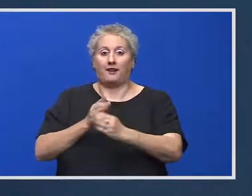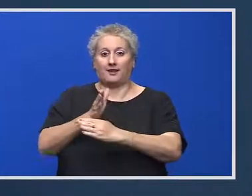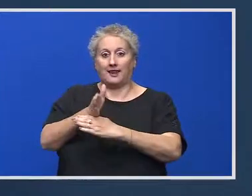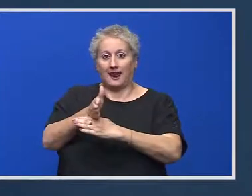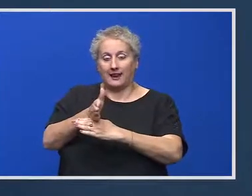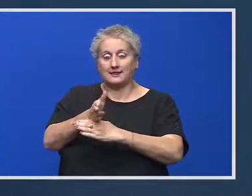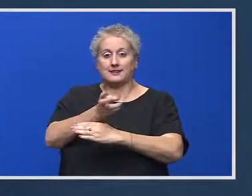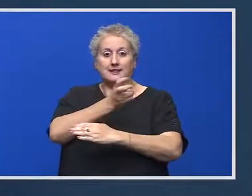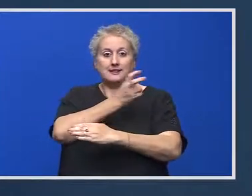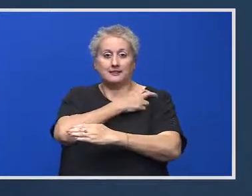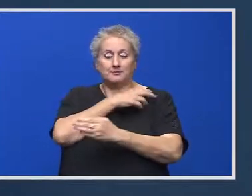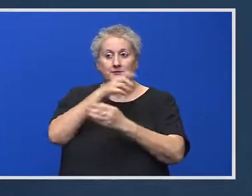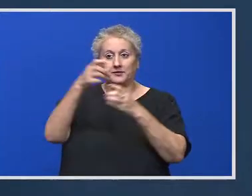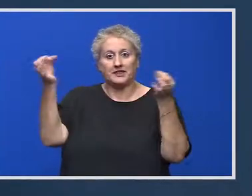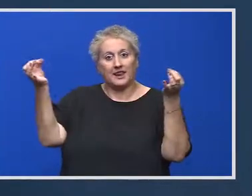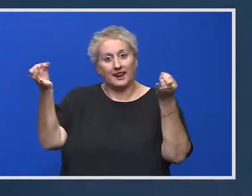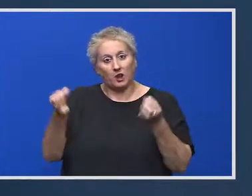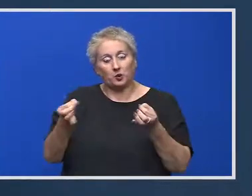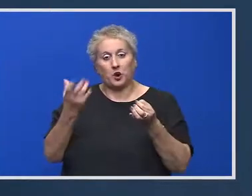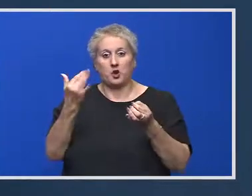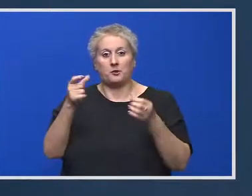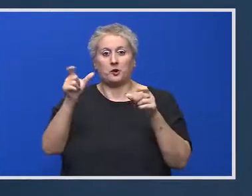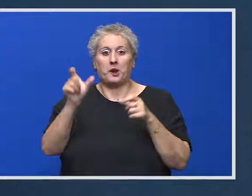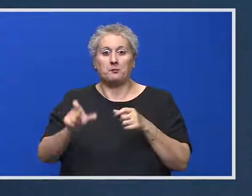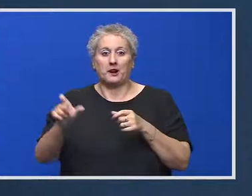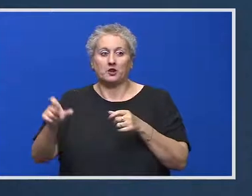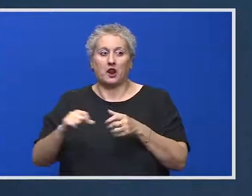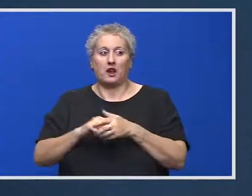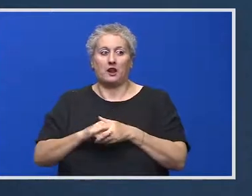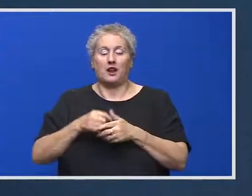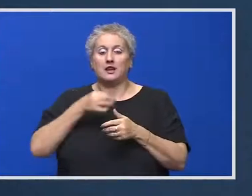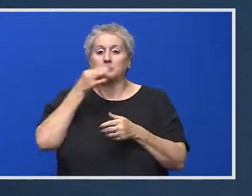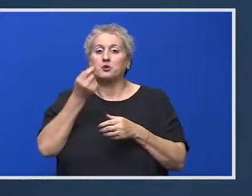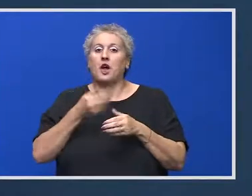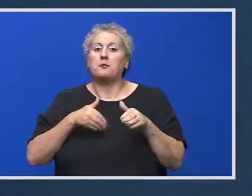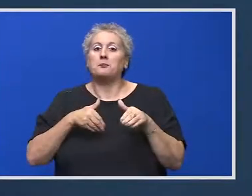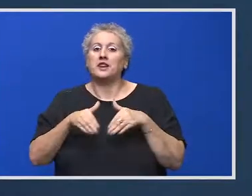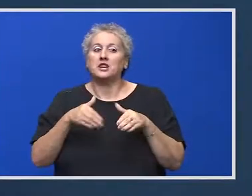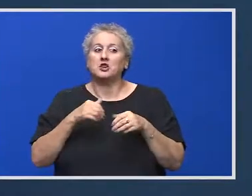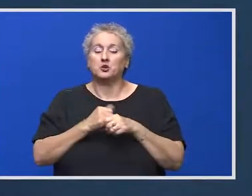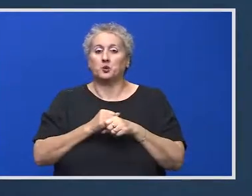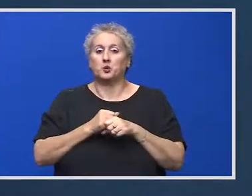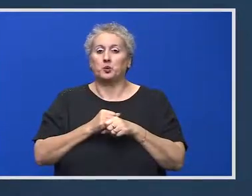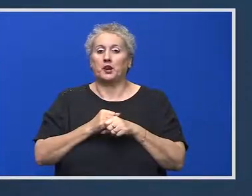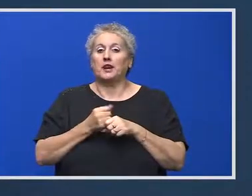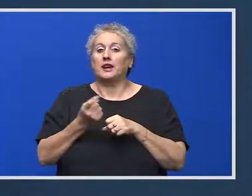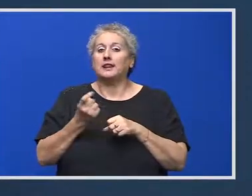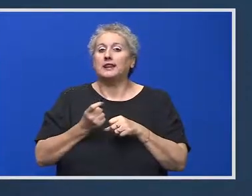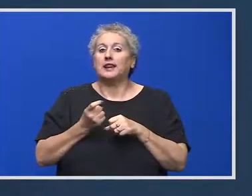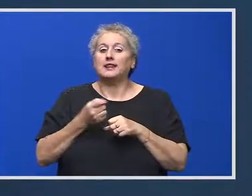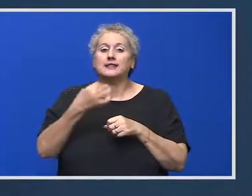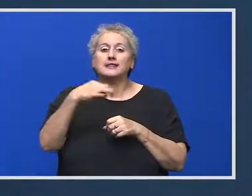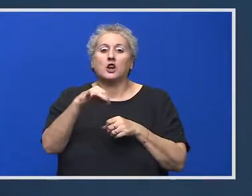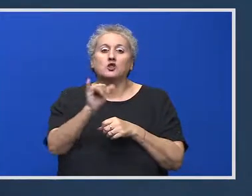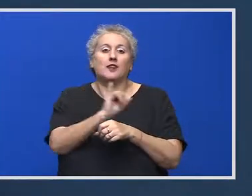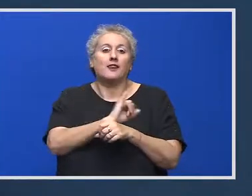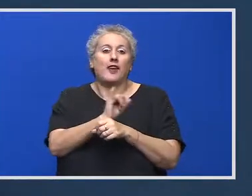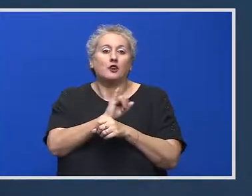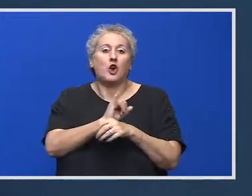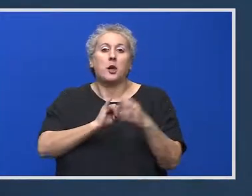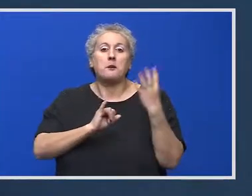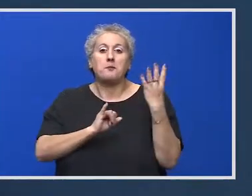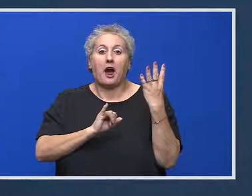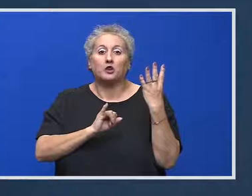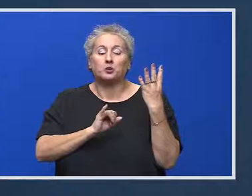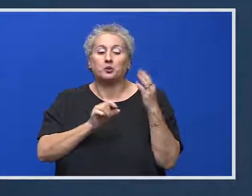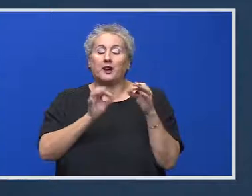sunt rețigerale și poate sunt mai puține. Dacă îmi permiteți, preciza ministrul că din 10 direct, ori 4 vor intra